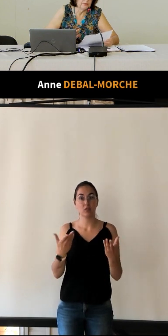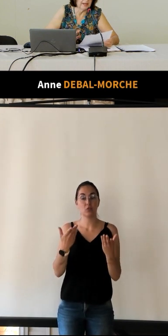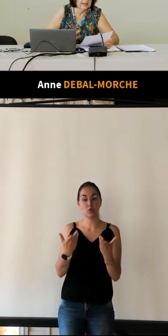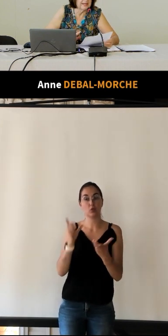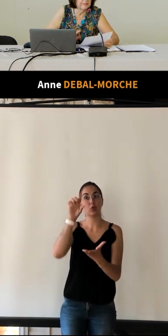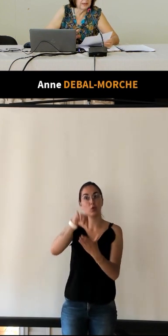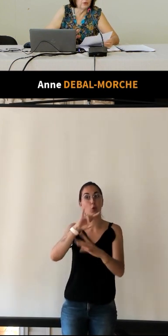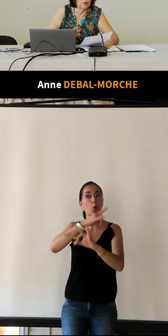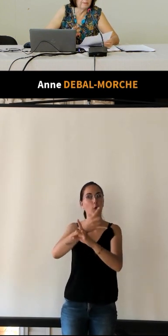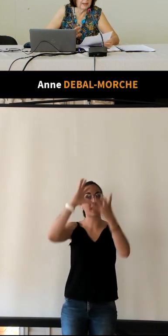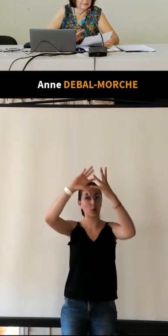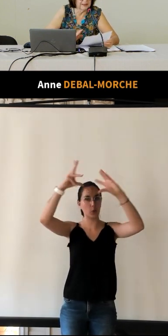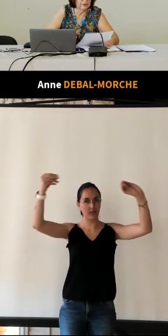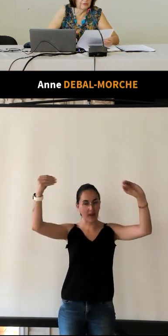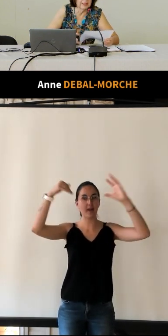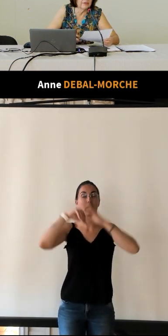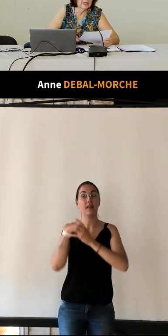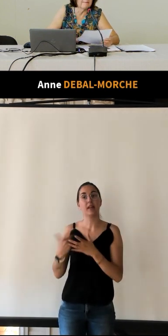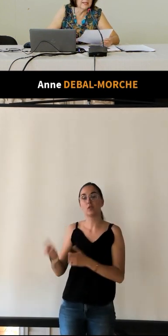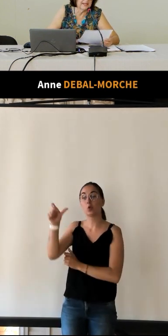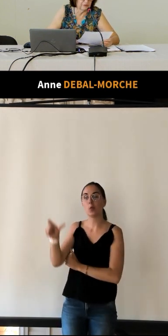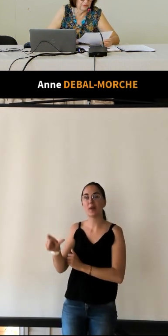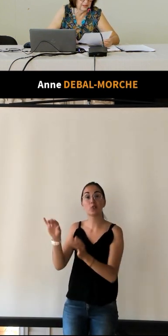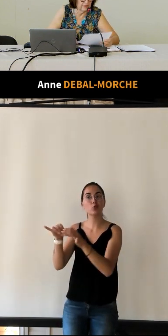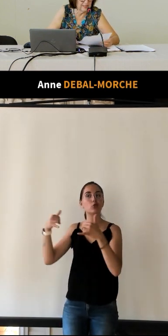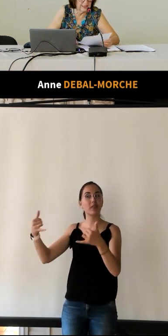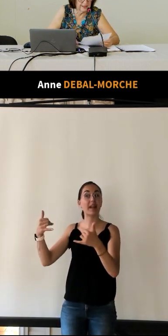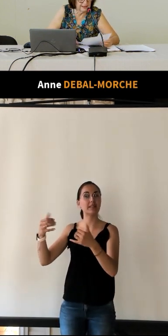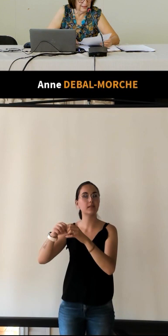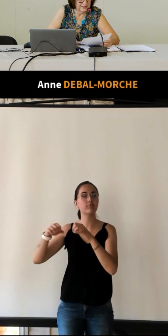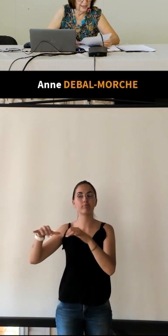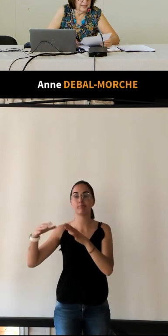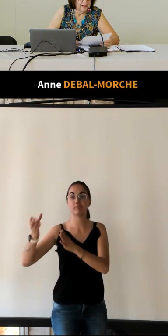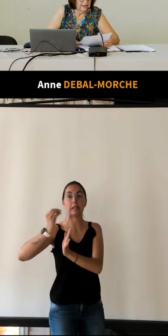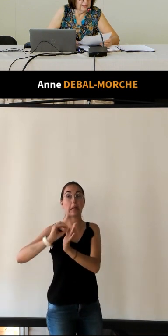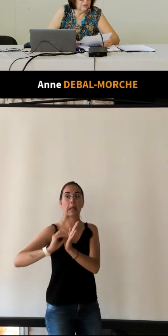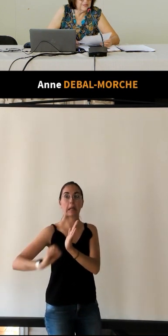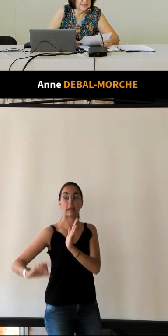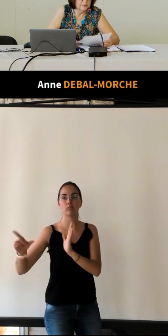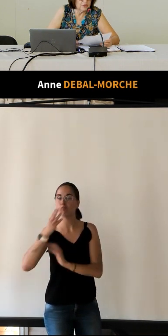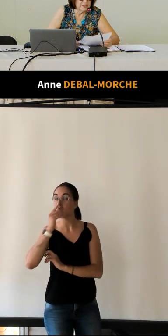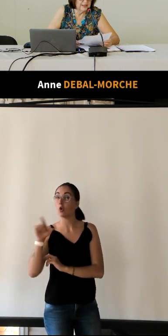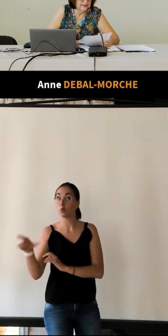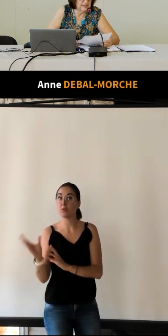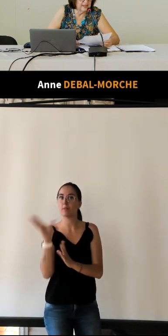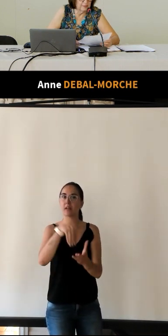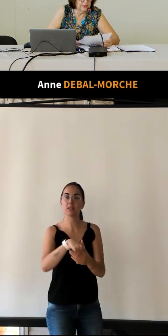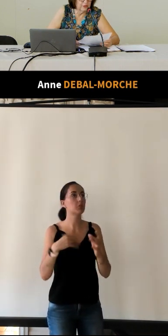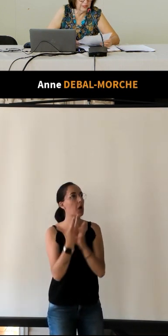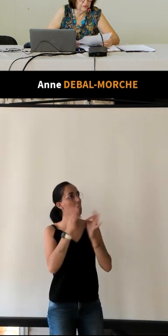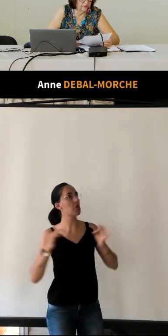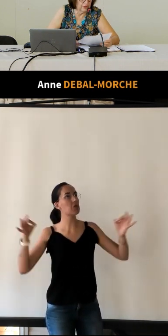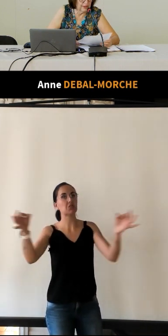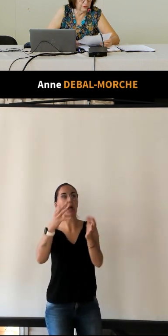a dû participer au repas parce que vous allez voir la manière dont il le décrit alors la grande salle à manger était artistiquement